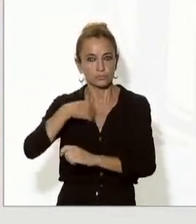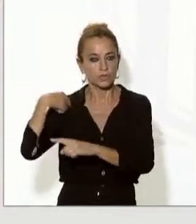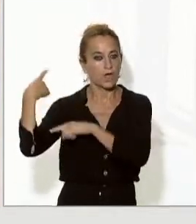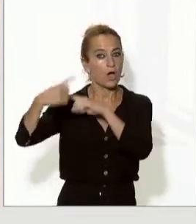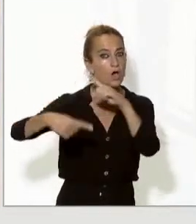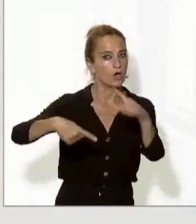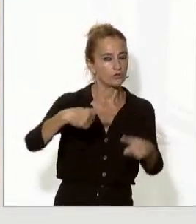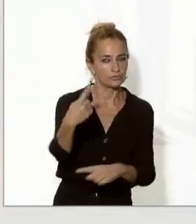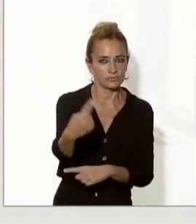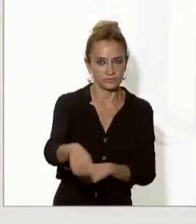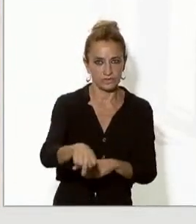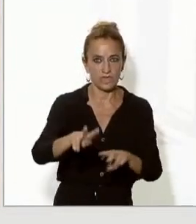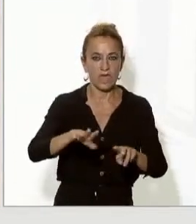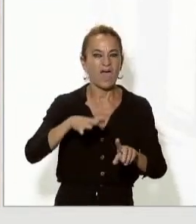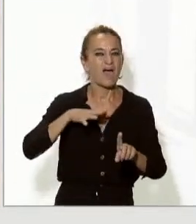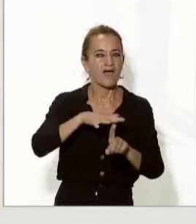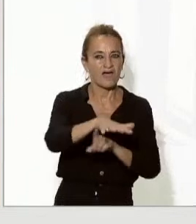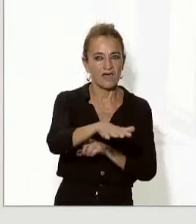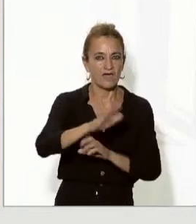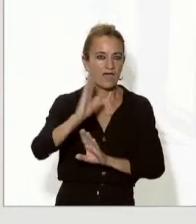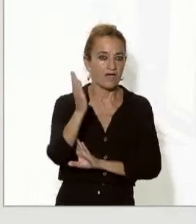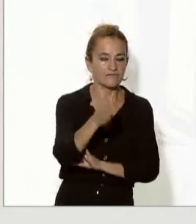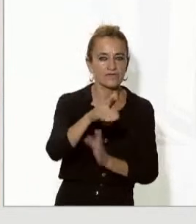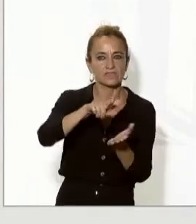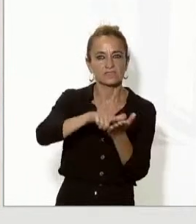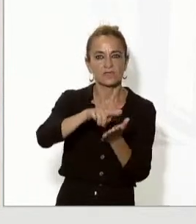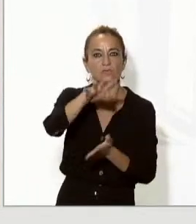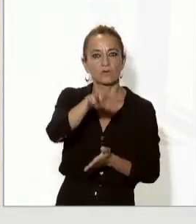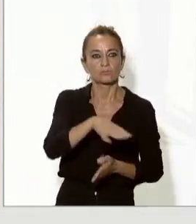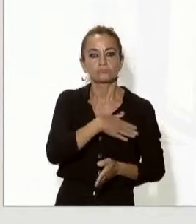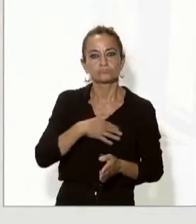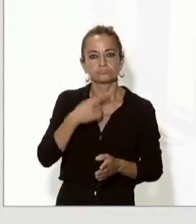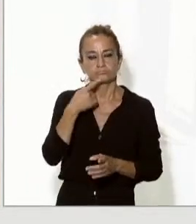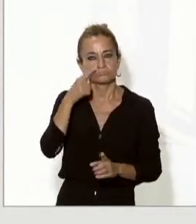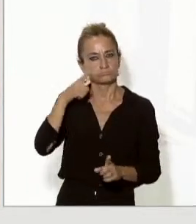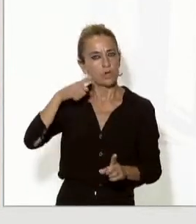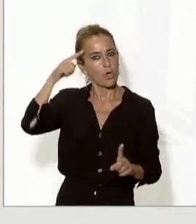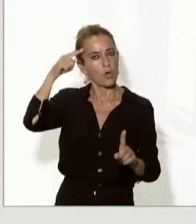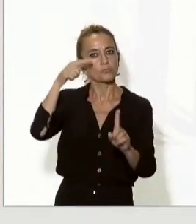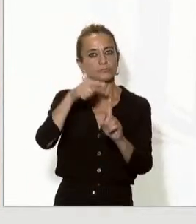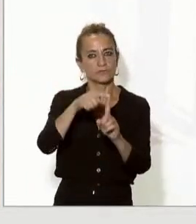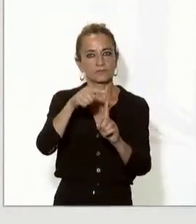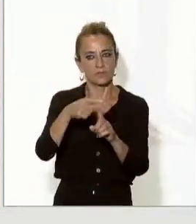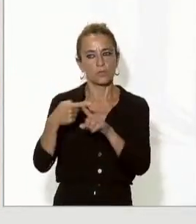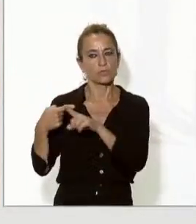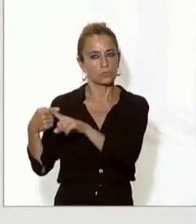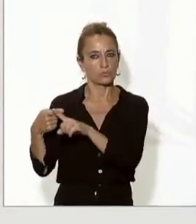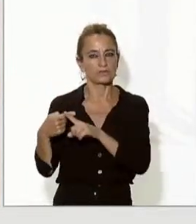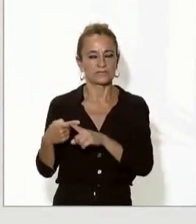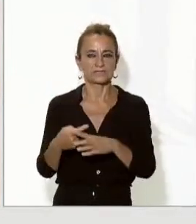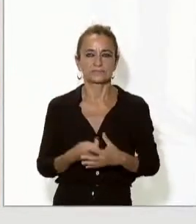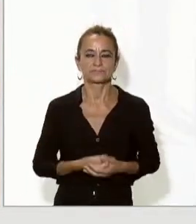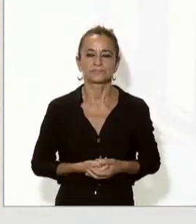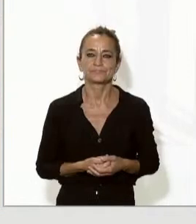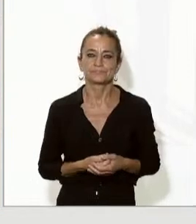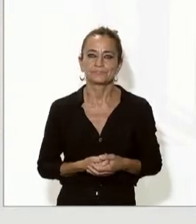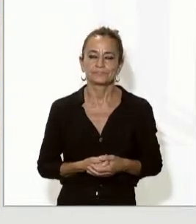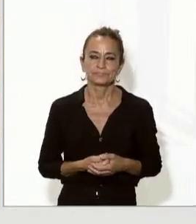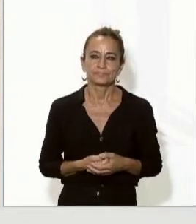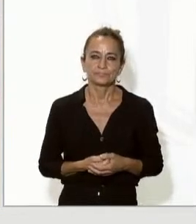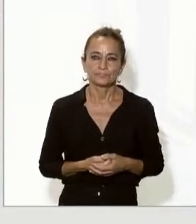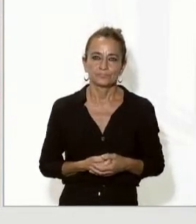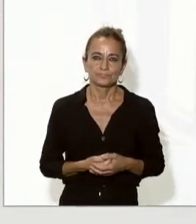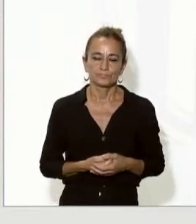fa al tractament de la llengua catalana i, per tant, és un objectiu compartit. Per tant, al govern